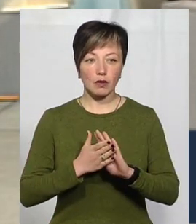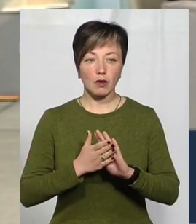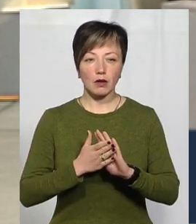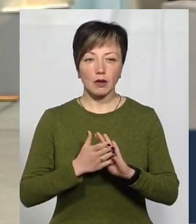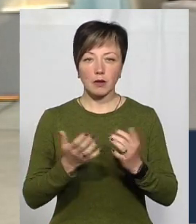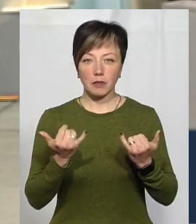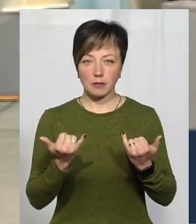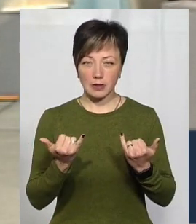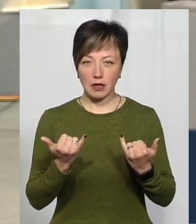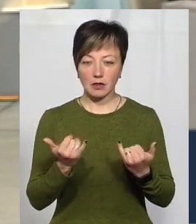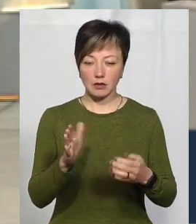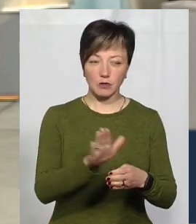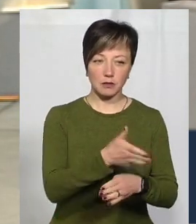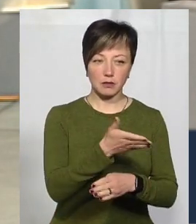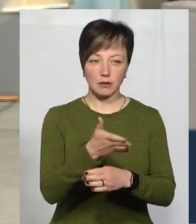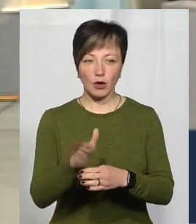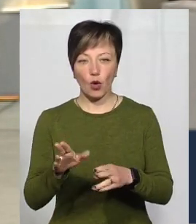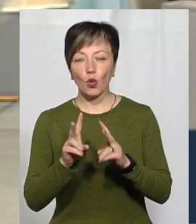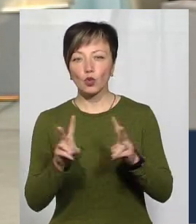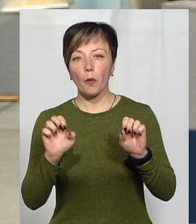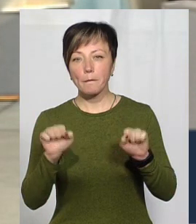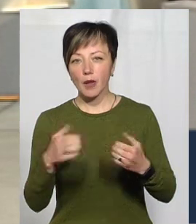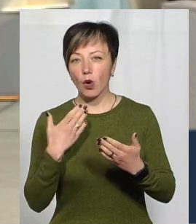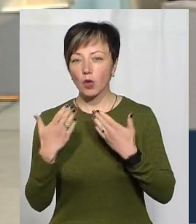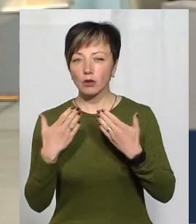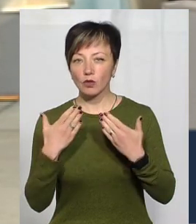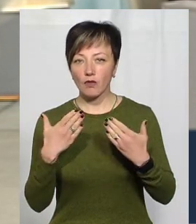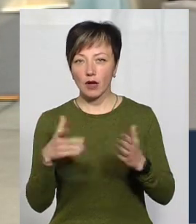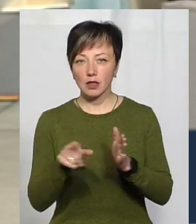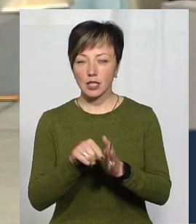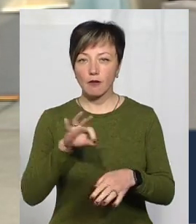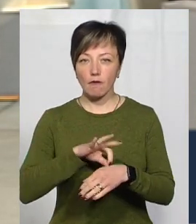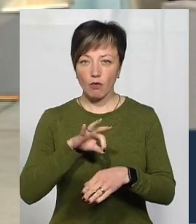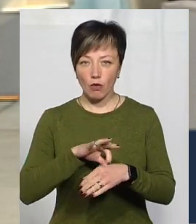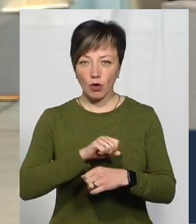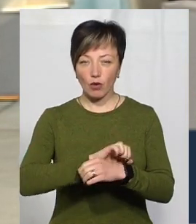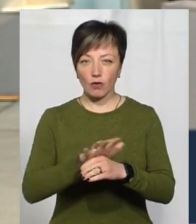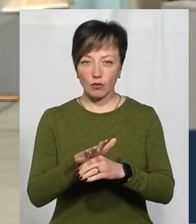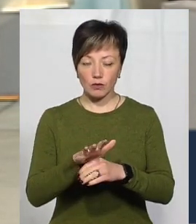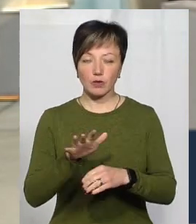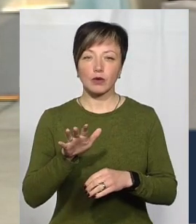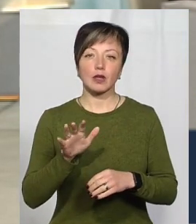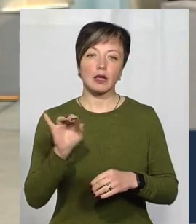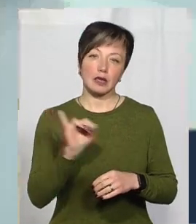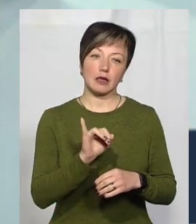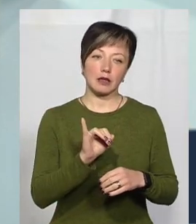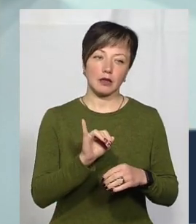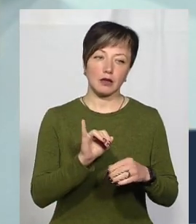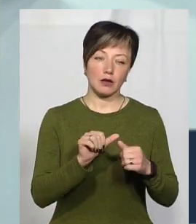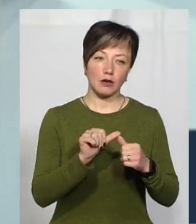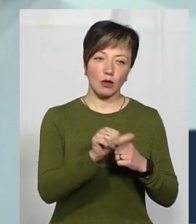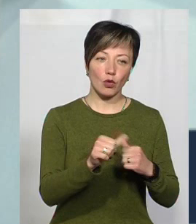Розмежували ми потік тих, хто міг контактувати з хворою на коронавірусну інфекцію. І